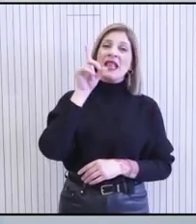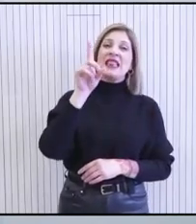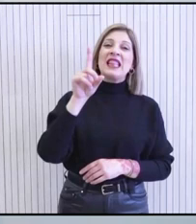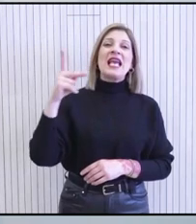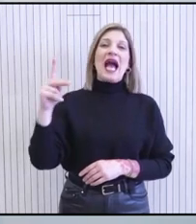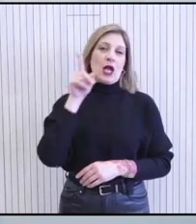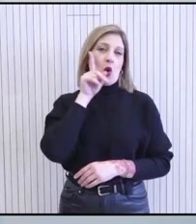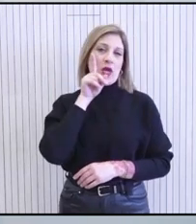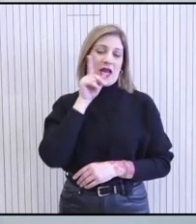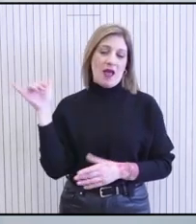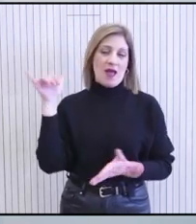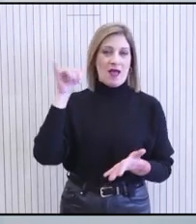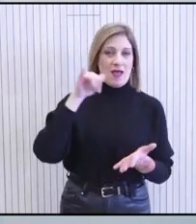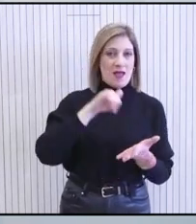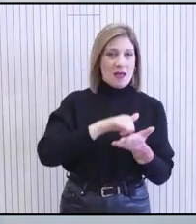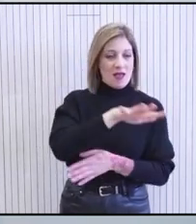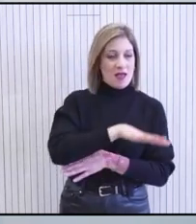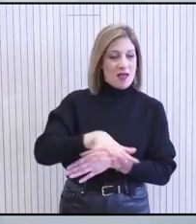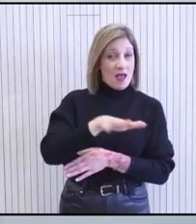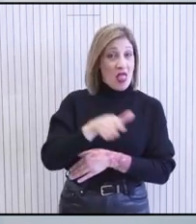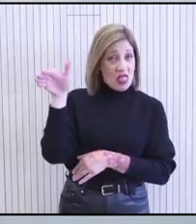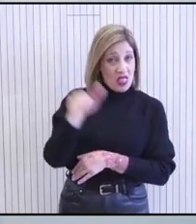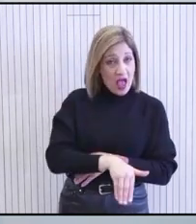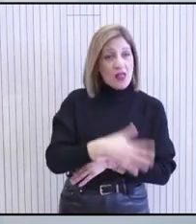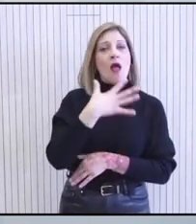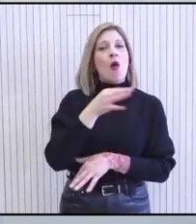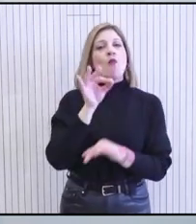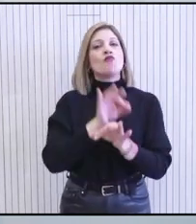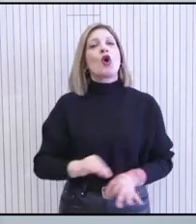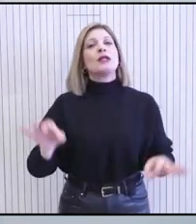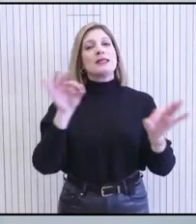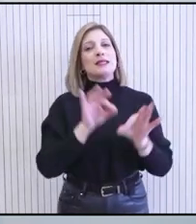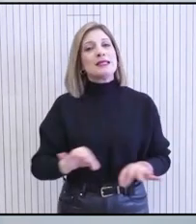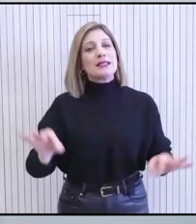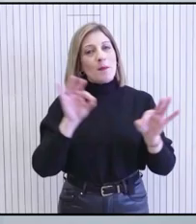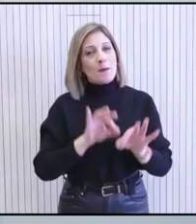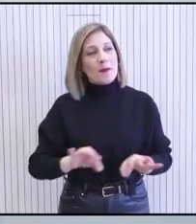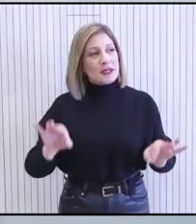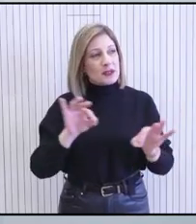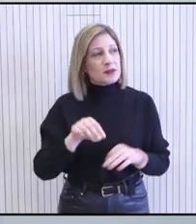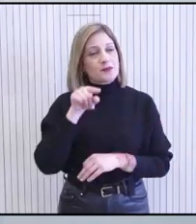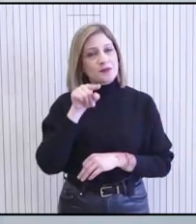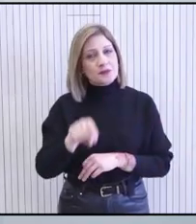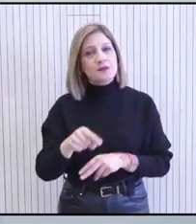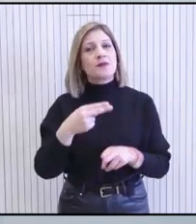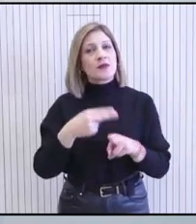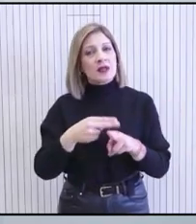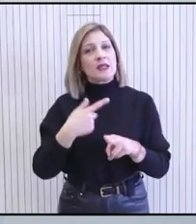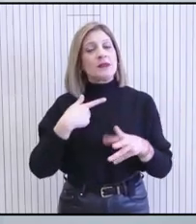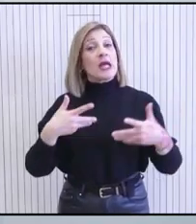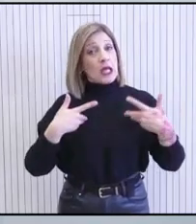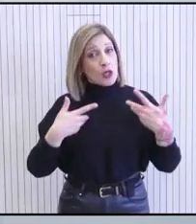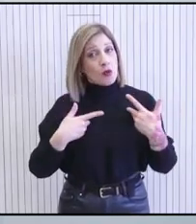περιοχή ακριβώς ως προς την προετοιμασία της σύγκλησης αυτής της διευρυμένης συνάντησης. Κάτι το οποίο εμείς χαιρετίζουμε γιατί